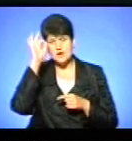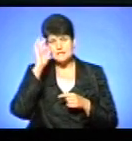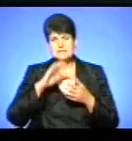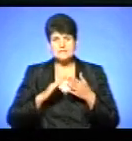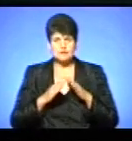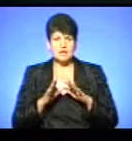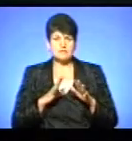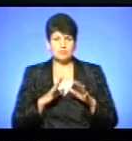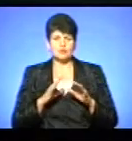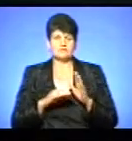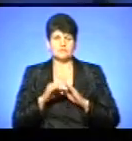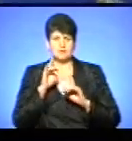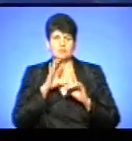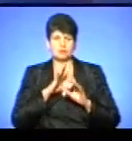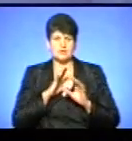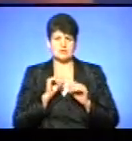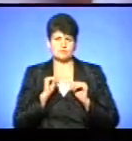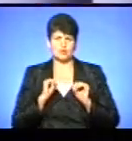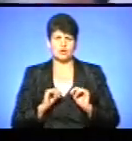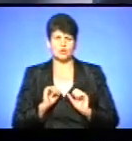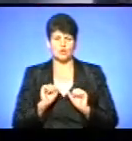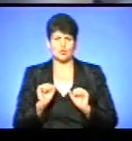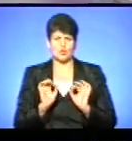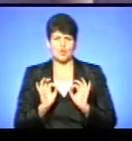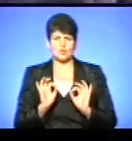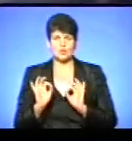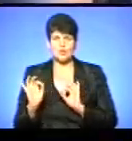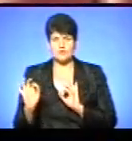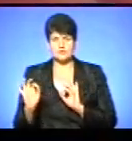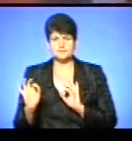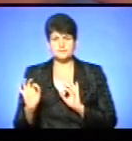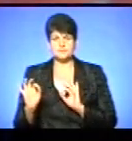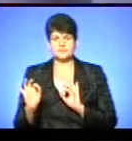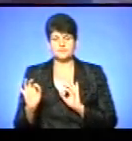спокійною та контрольованою. У нас зараз починаються вибухи.